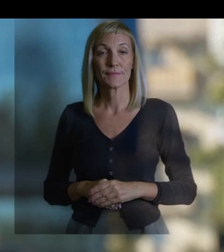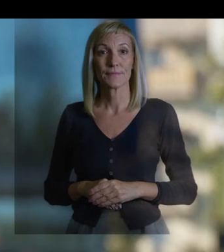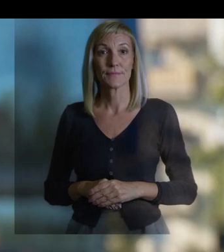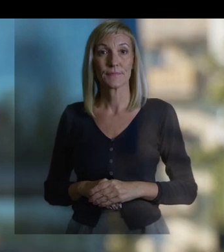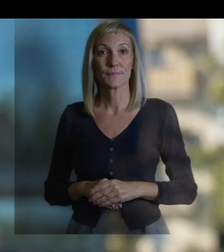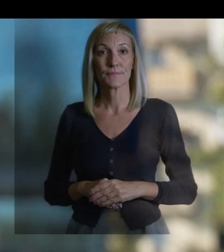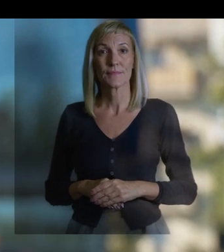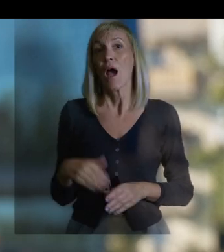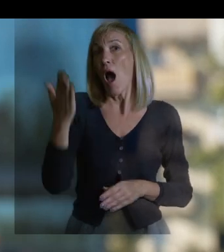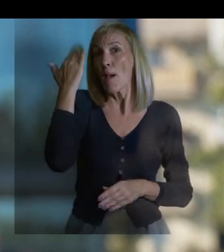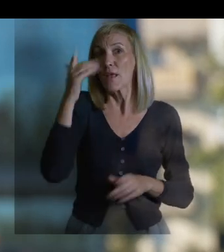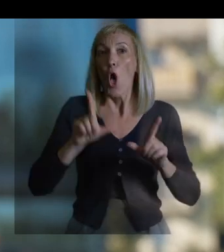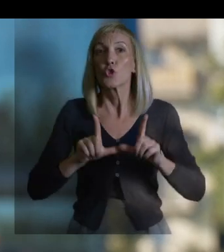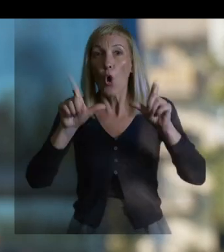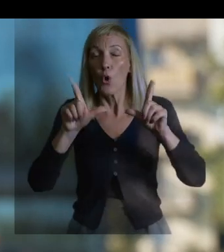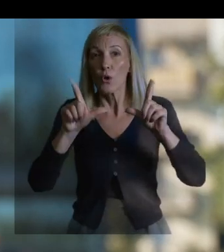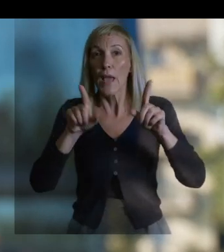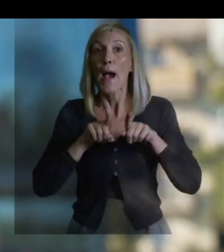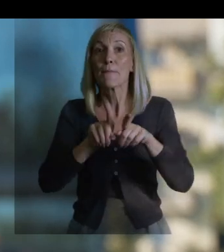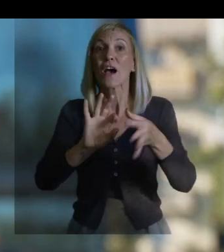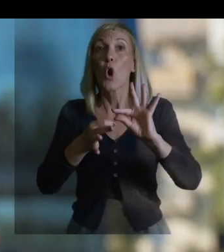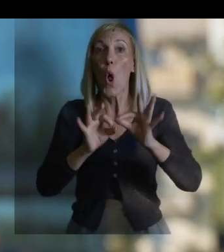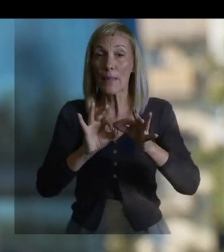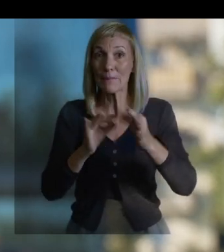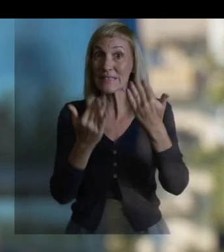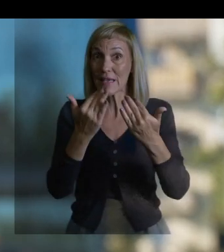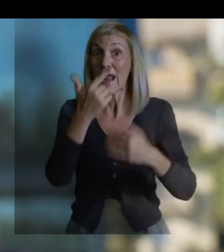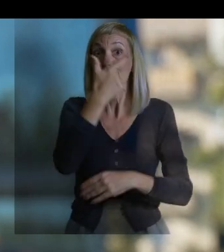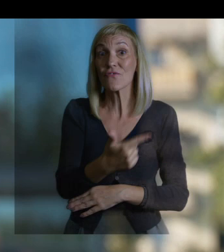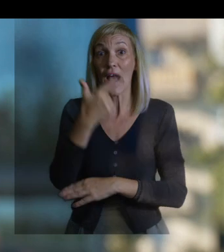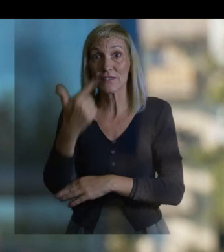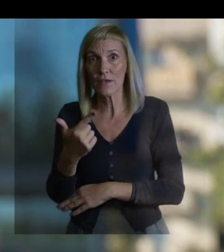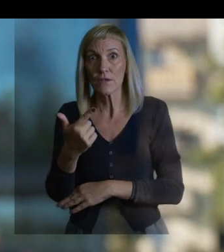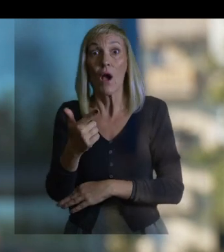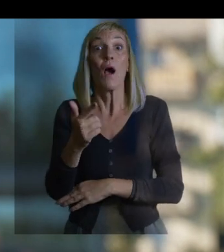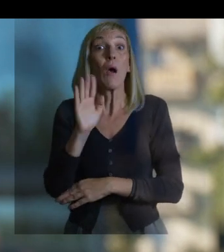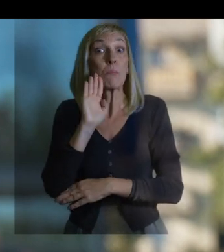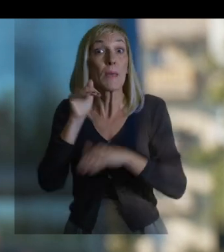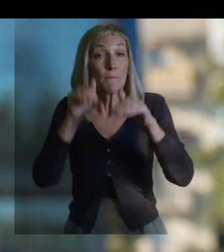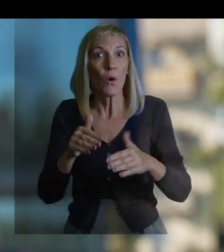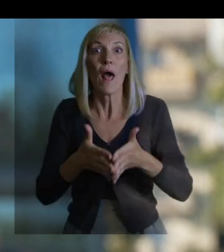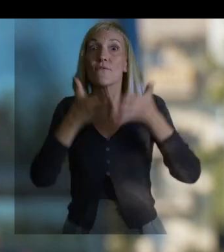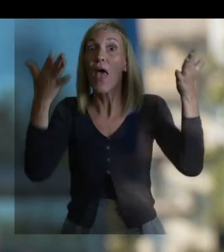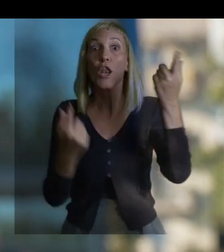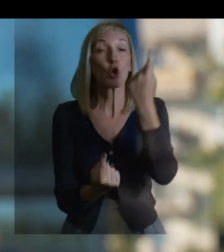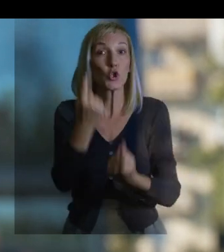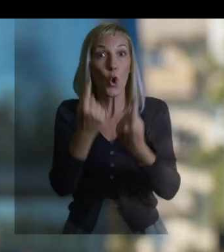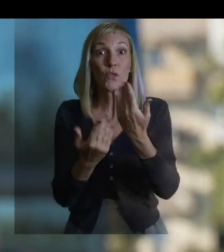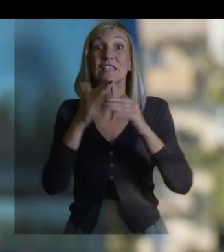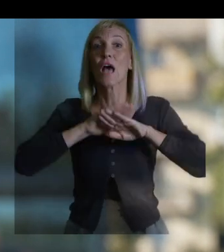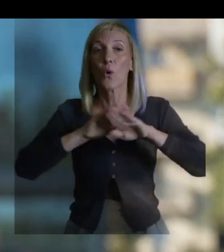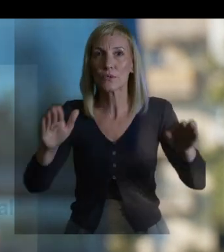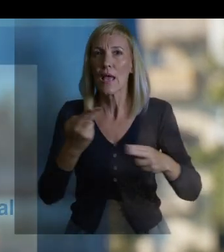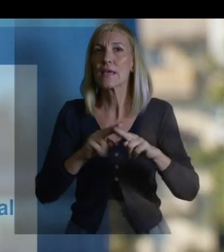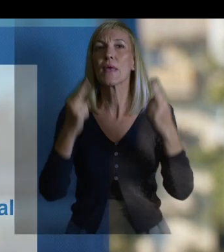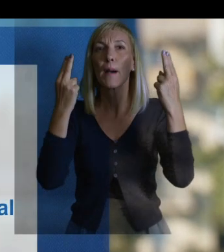Ko se je Paralimpijske igre v Tokiju leta 2020, obetala kot en zelo spet velikanski dogodek za vse in